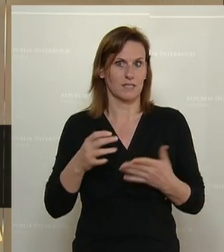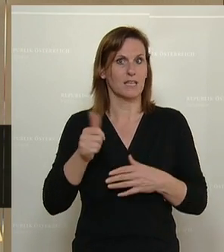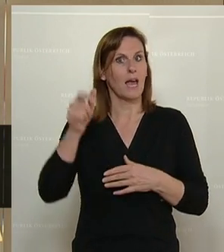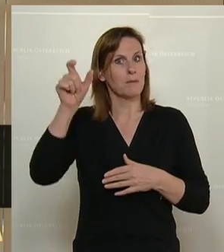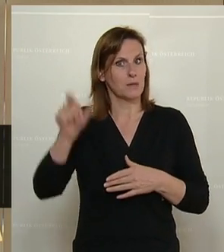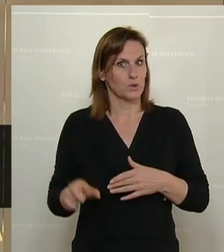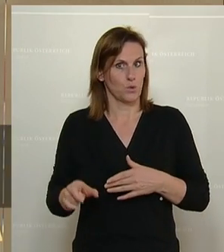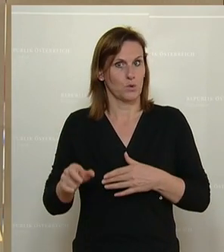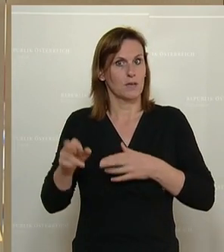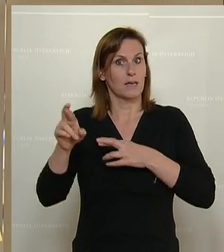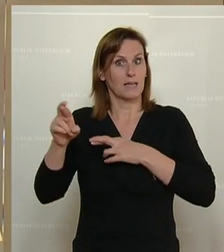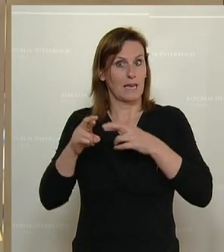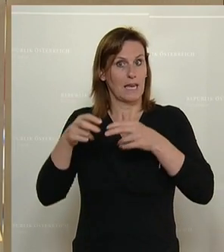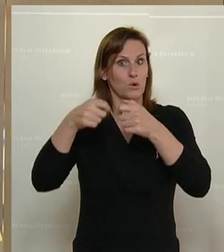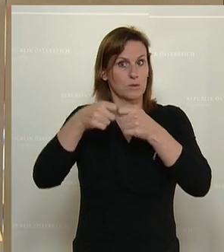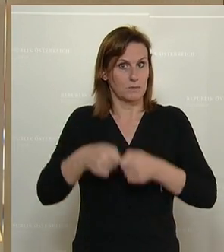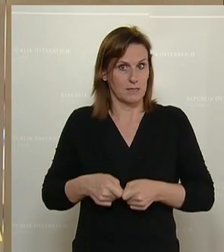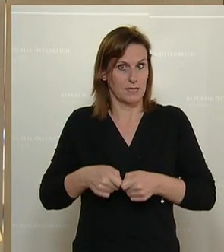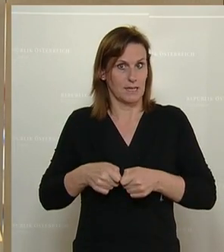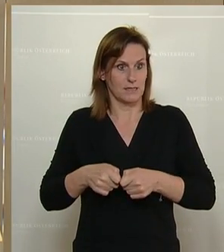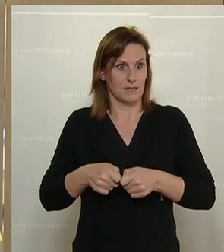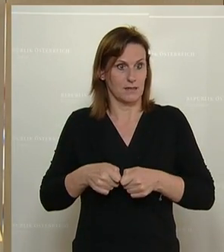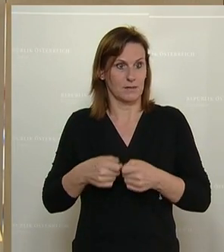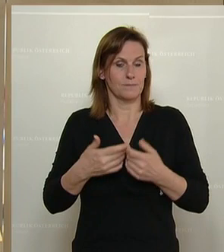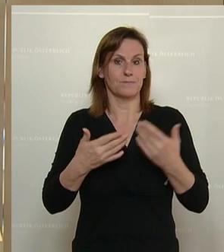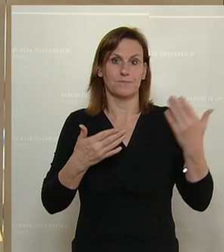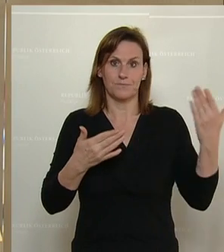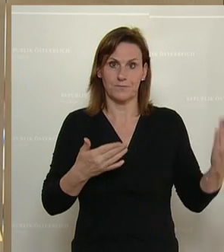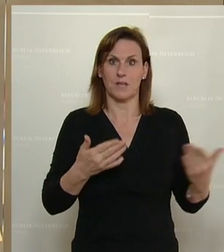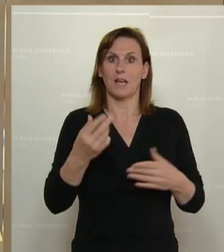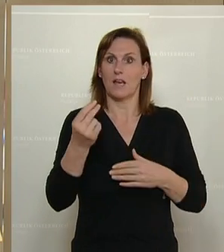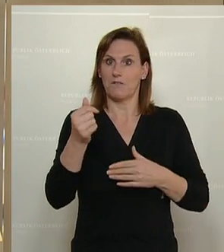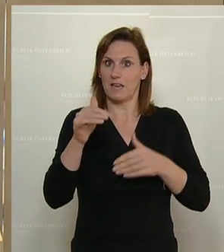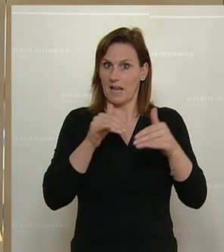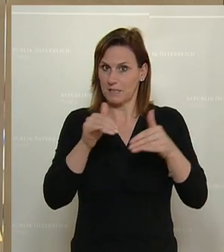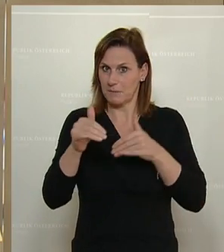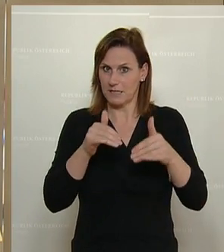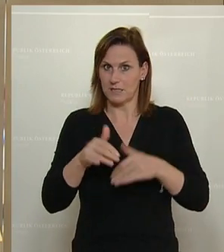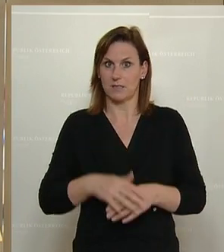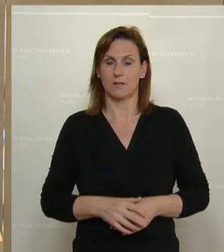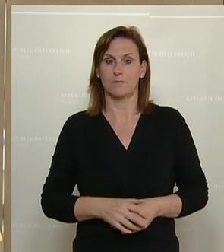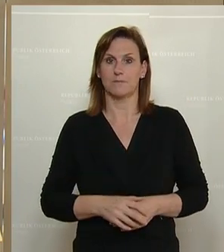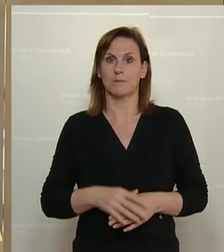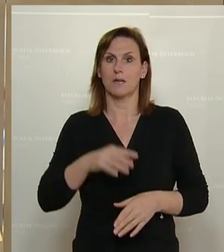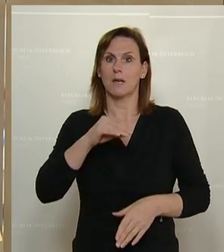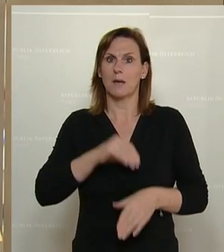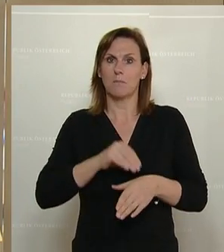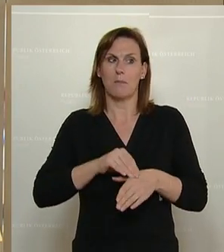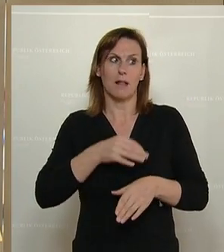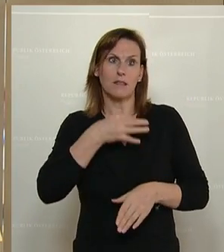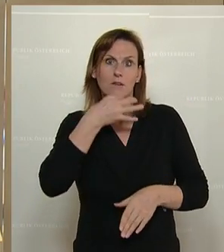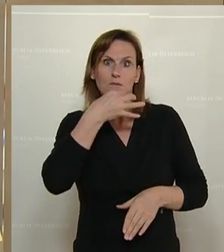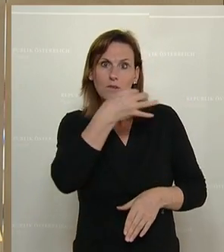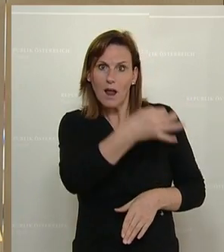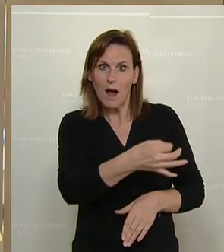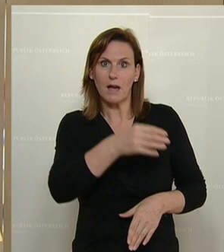der Finanzminister, meldet sich, nachdem Fragen an ihn gestellt